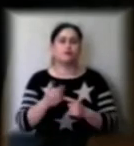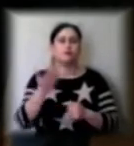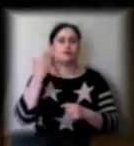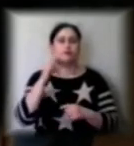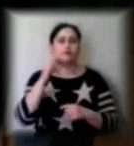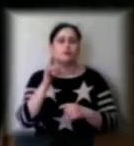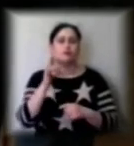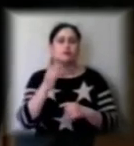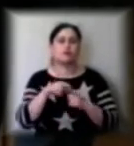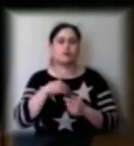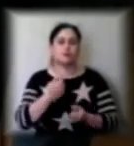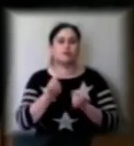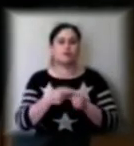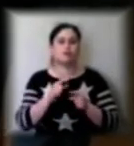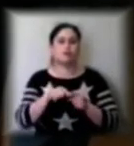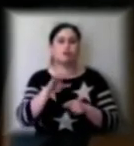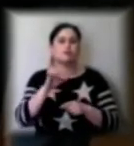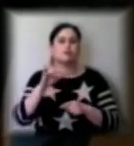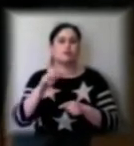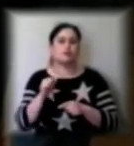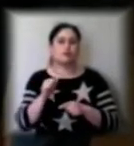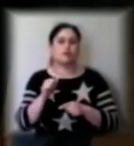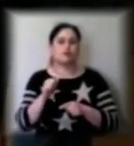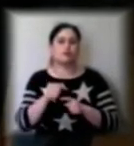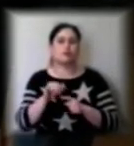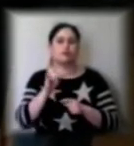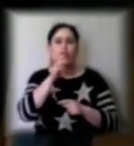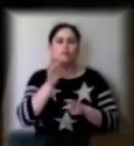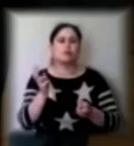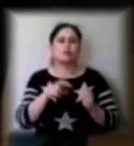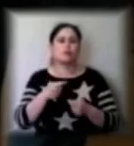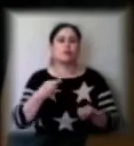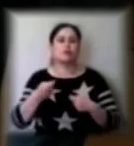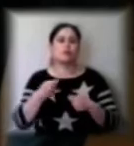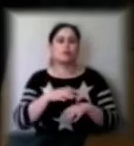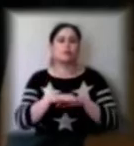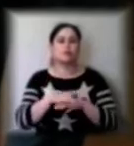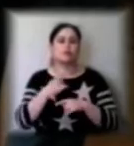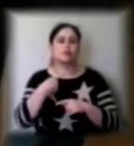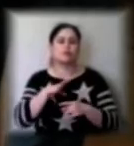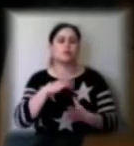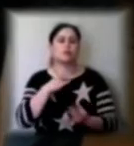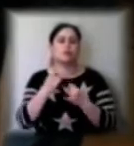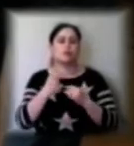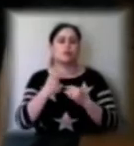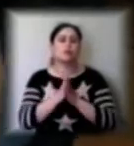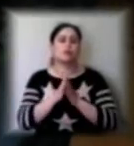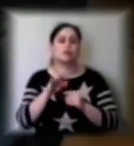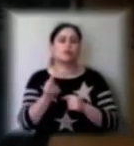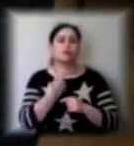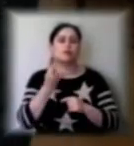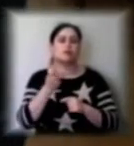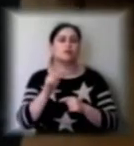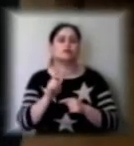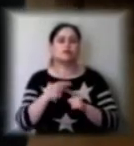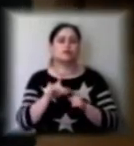цю ініціативу. І коли приходили керівники ринків, я з ним спілкувався і працював про єдине. Якщо ми вам сьогодні